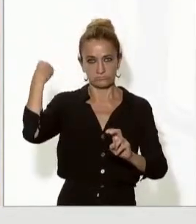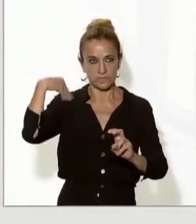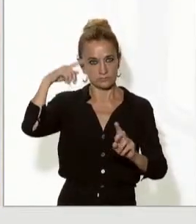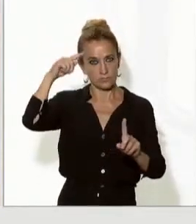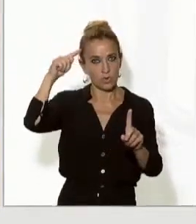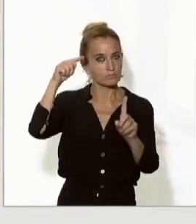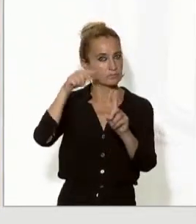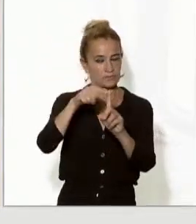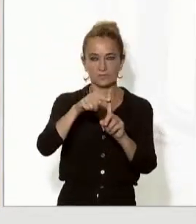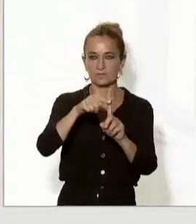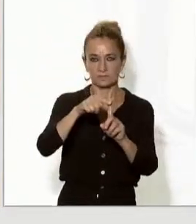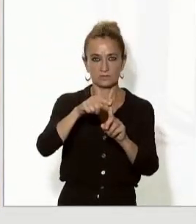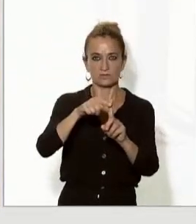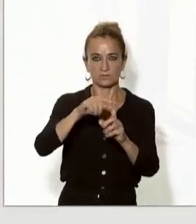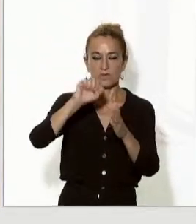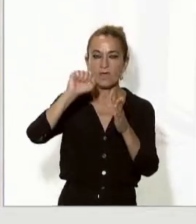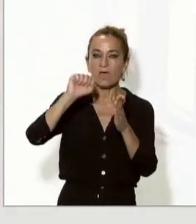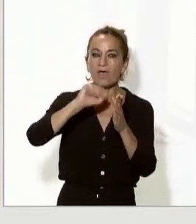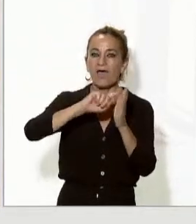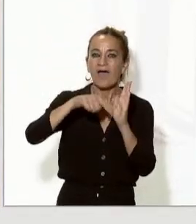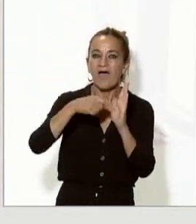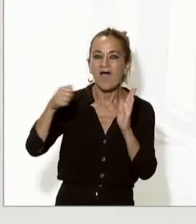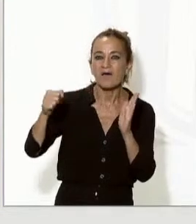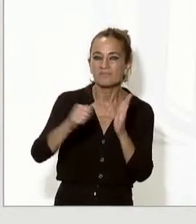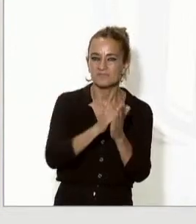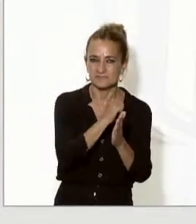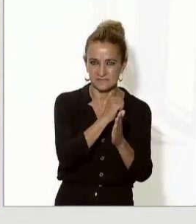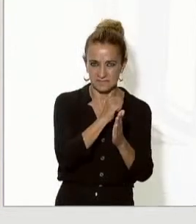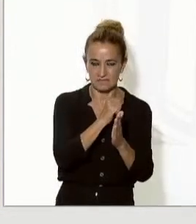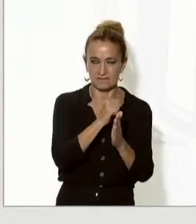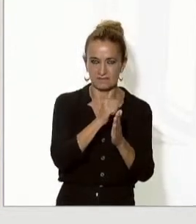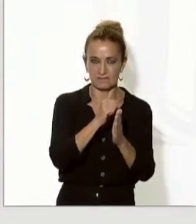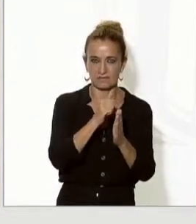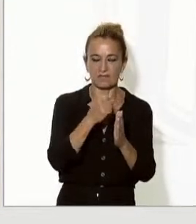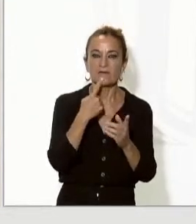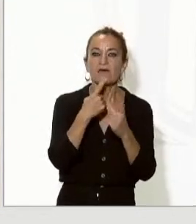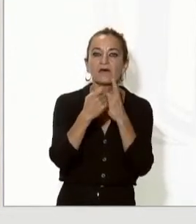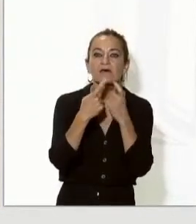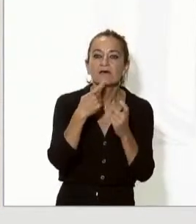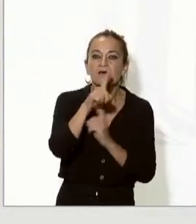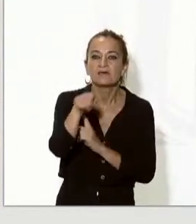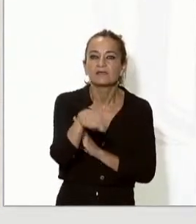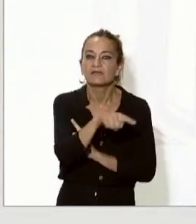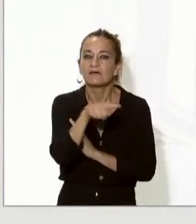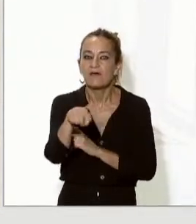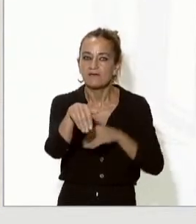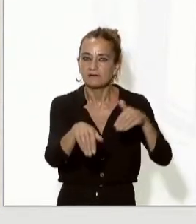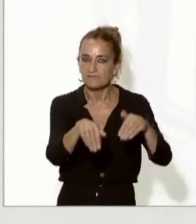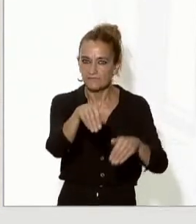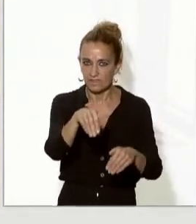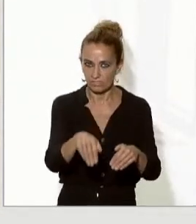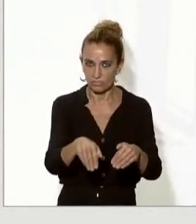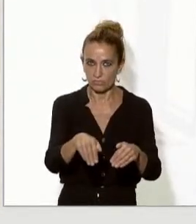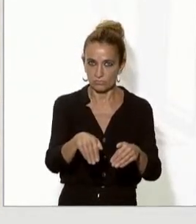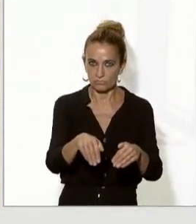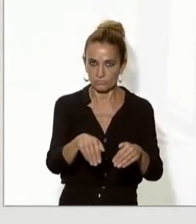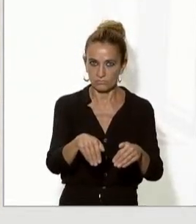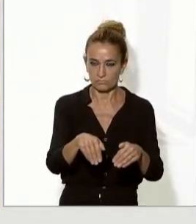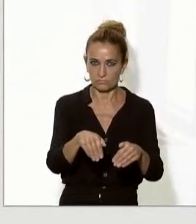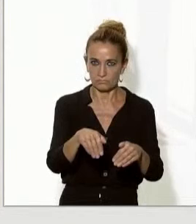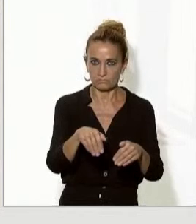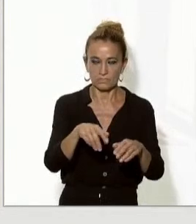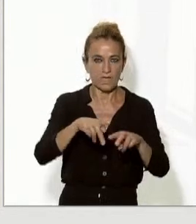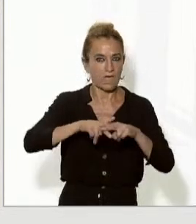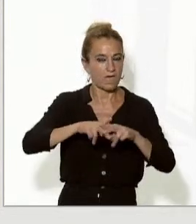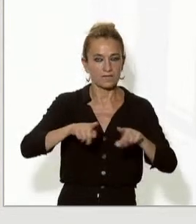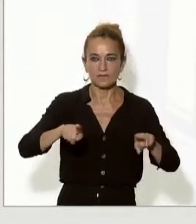objectius amnistia referèndum i en l'eina que és la negociació i això és rellevant i per tant no